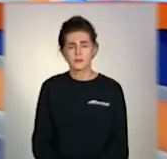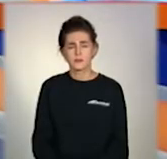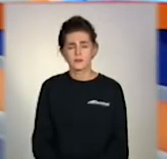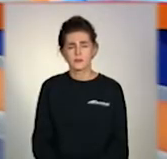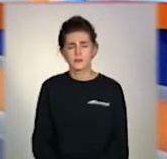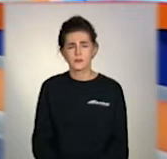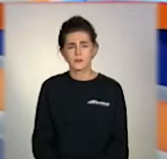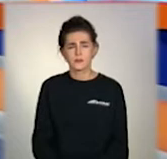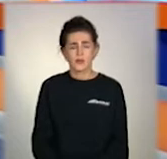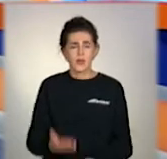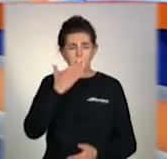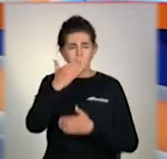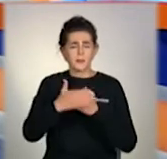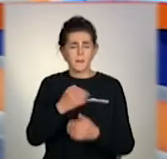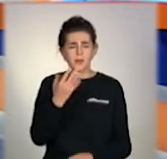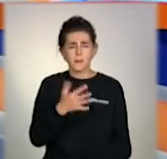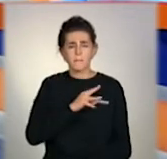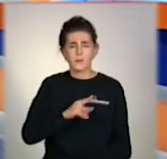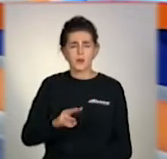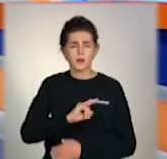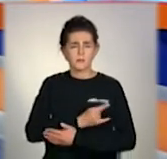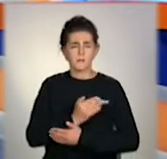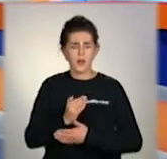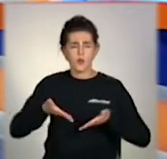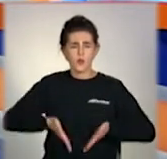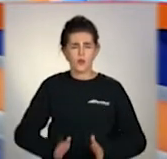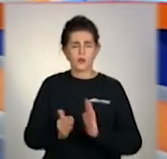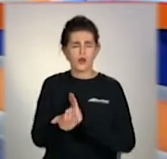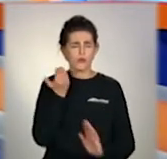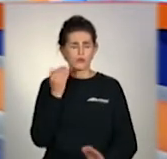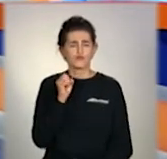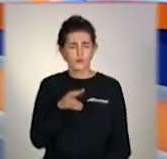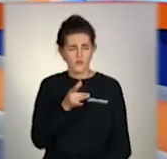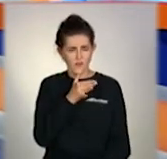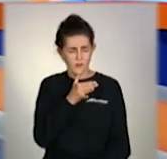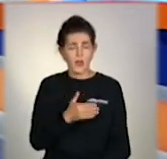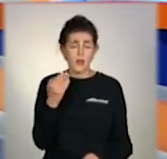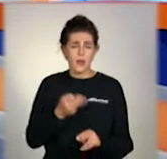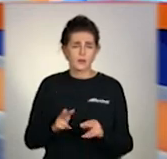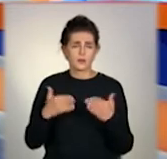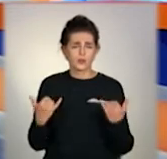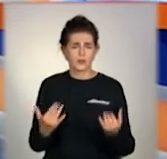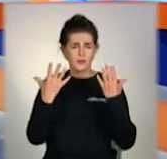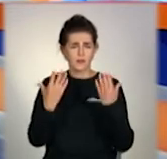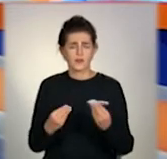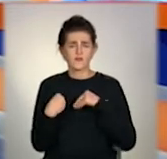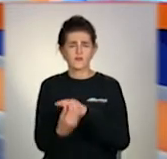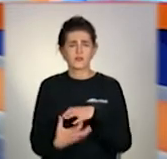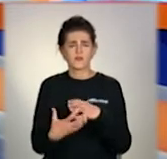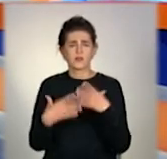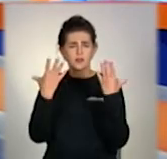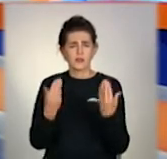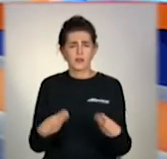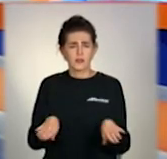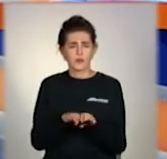Близько 15 мільйонів немовлят народжуються передчасно. До речі, саме сьогодні визначають всесвітній день таких